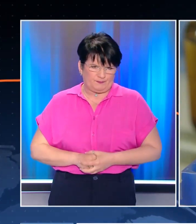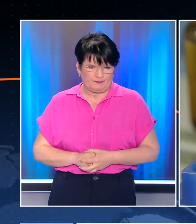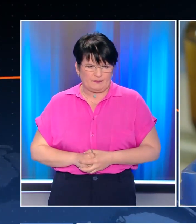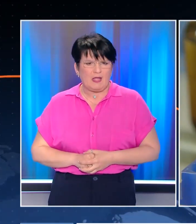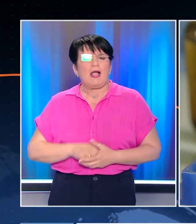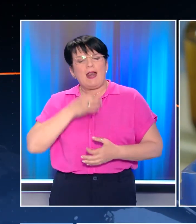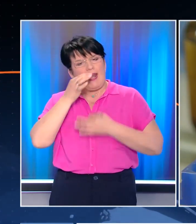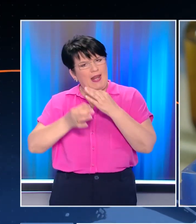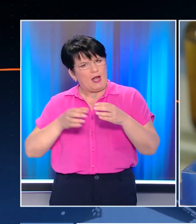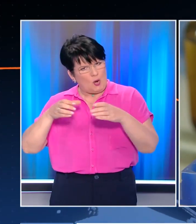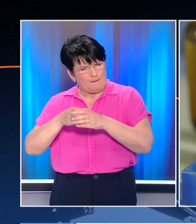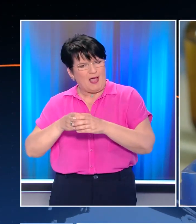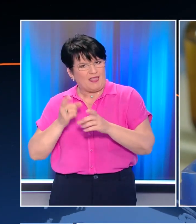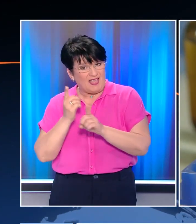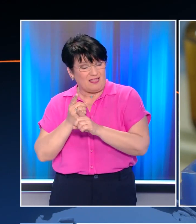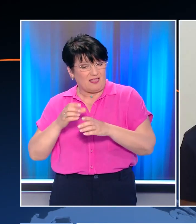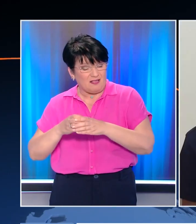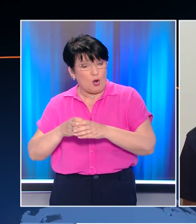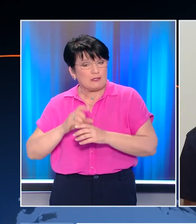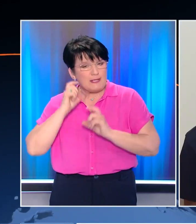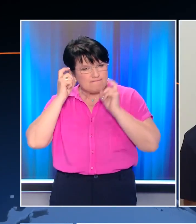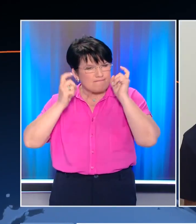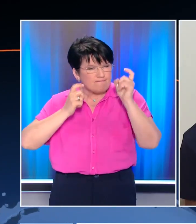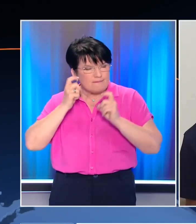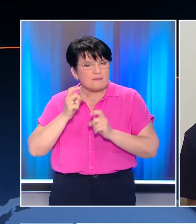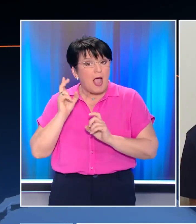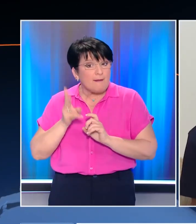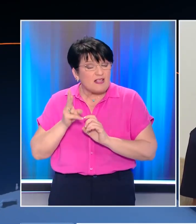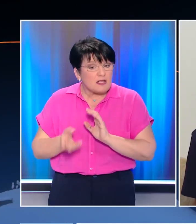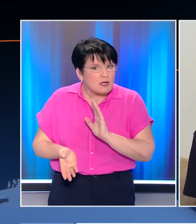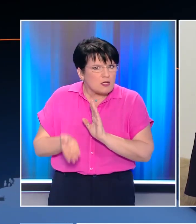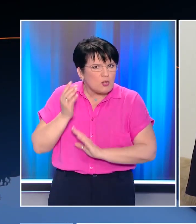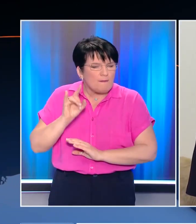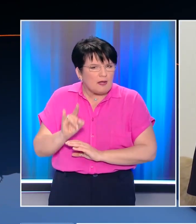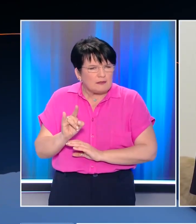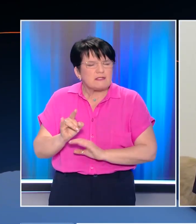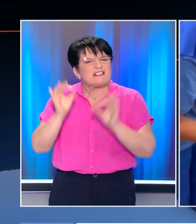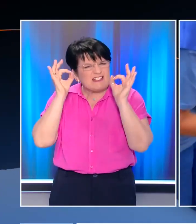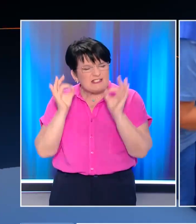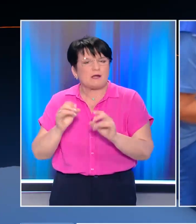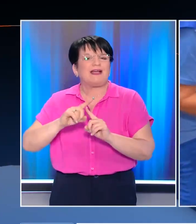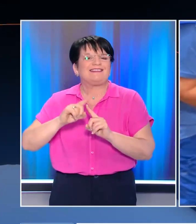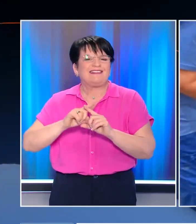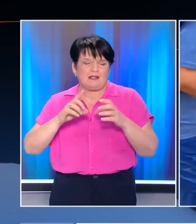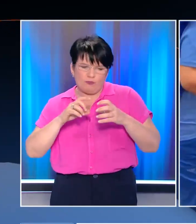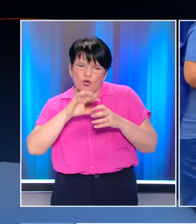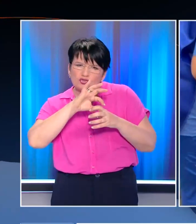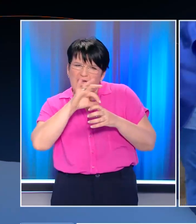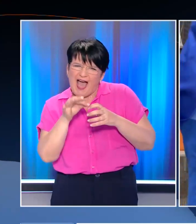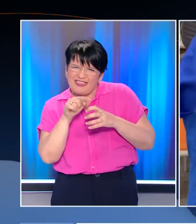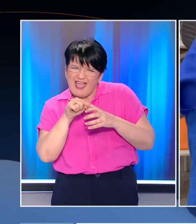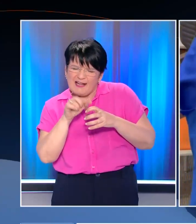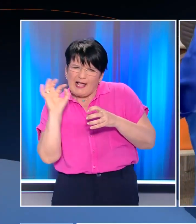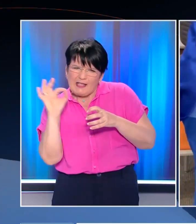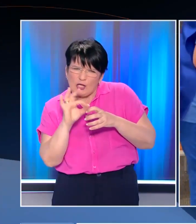Σύμφωνα με τις εκτιμήσεις των ειδικών, βασικός ύποπτος για τα περιστατικά οξεία συμπατήτηδας σε παιδιά φαίνεται να είναι ένας συγκεκριμένος τύπος αδενοϊού, τον οποίο οι